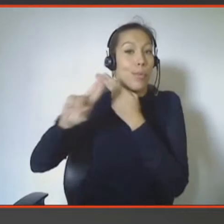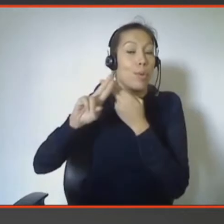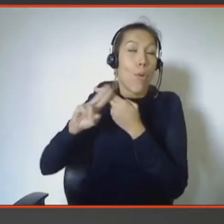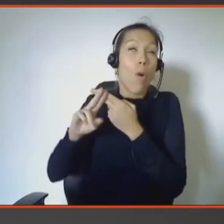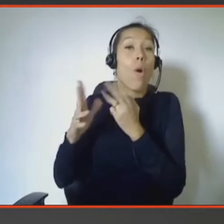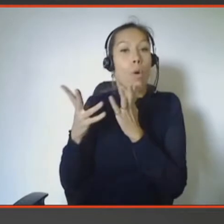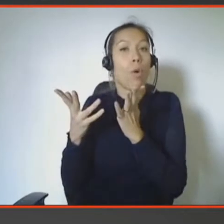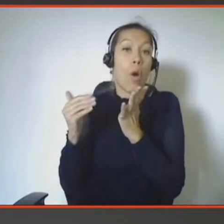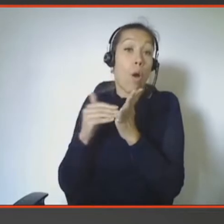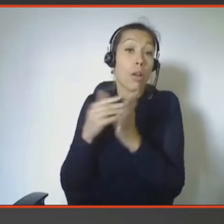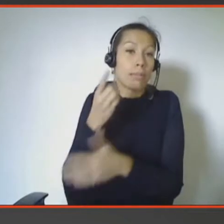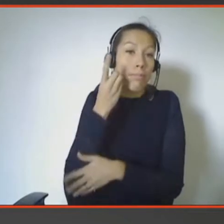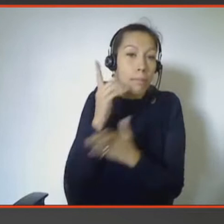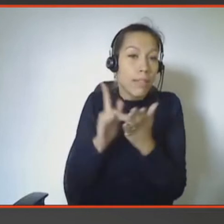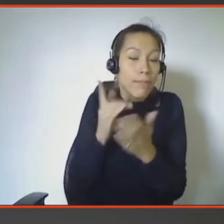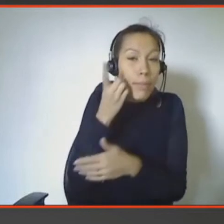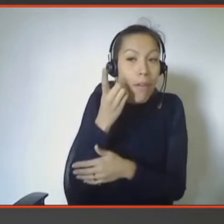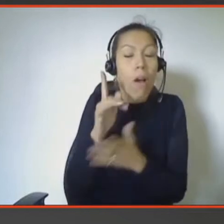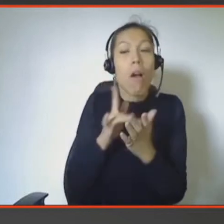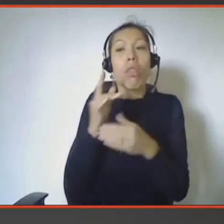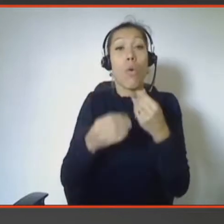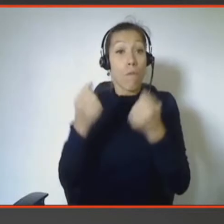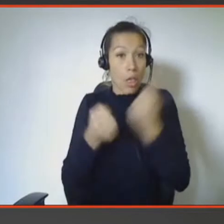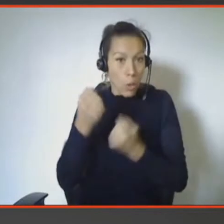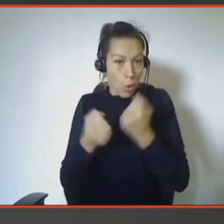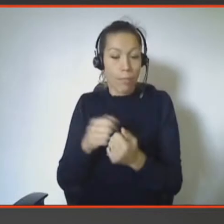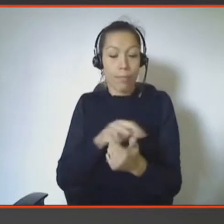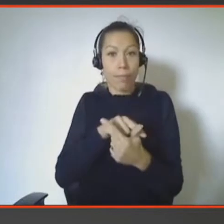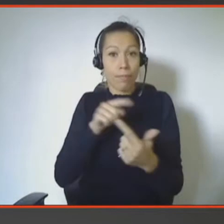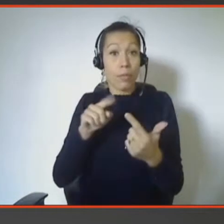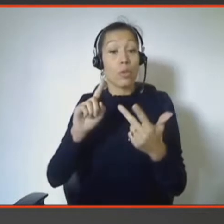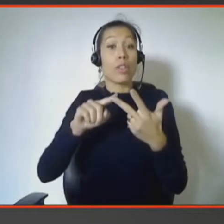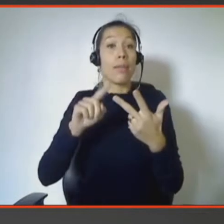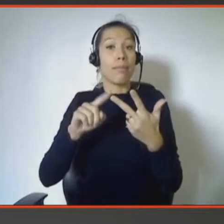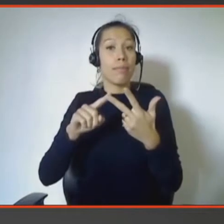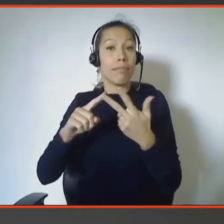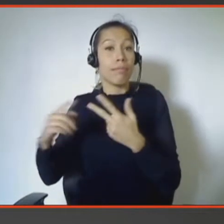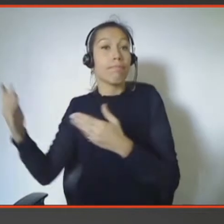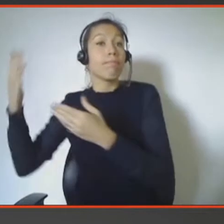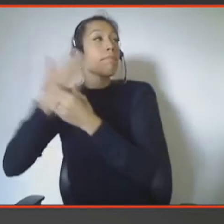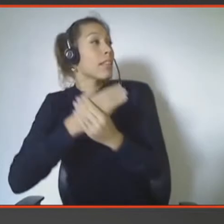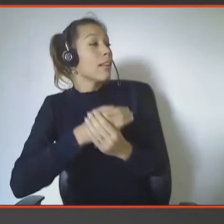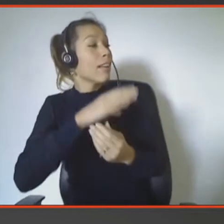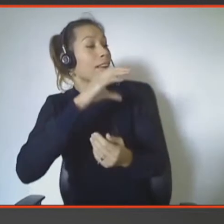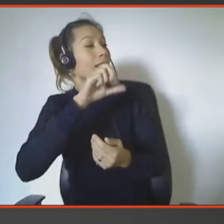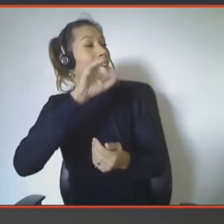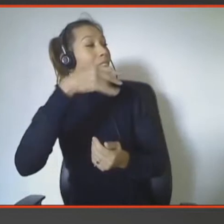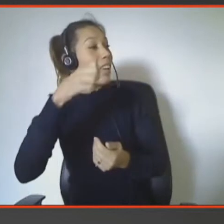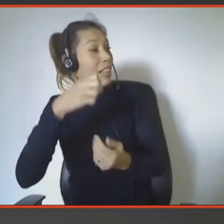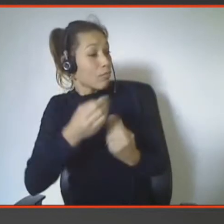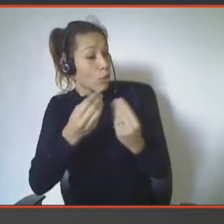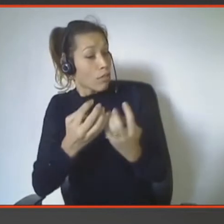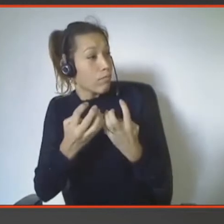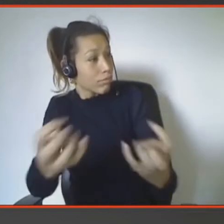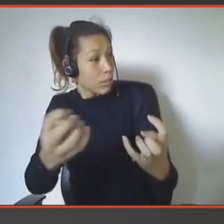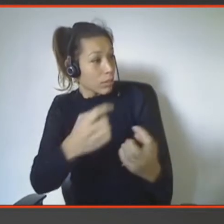le smartphone et la voiture, mais il y avait des nouveautés. Karine, dois-je donner à l'audience une deuxième mission, de réfléchir aux technologies